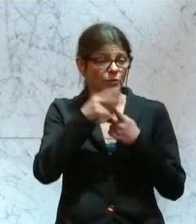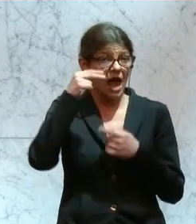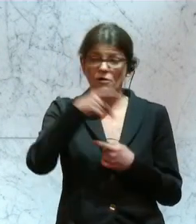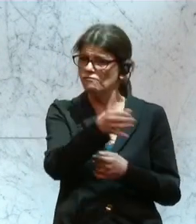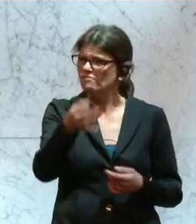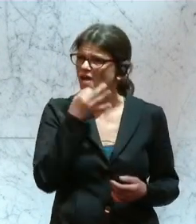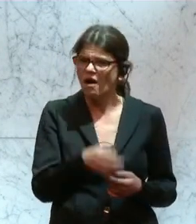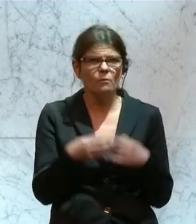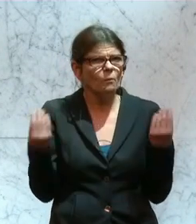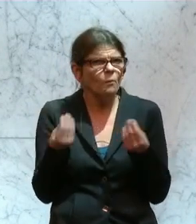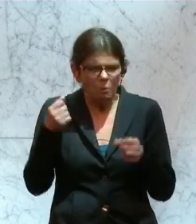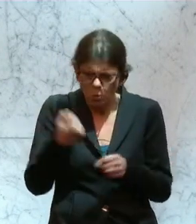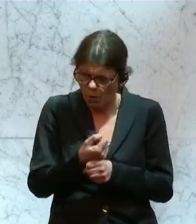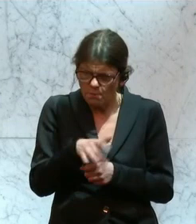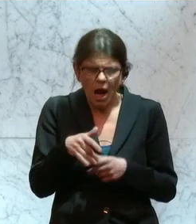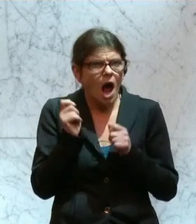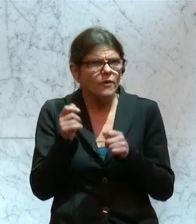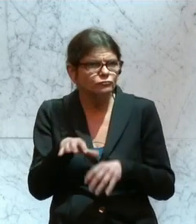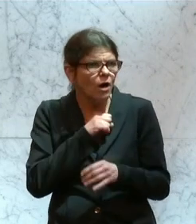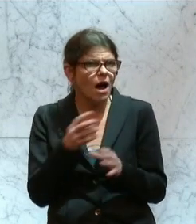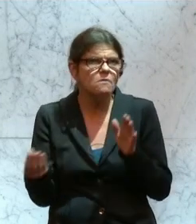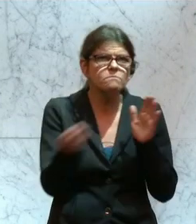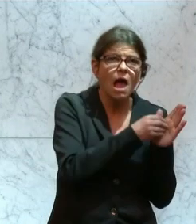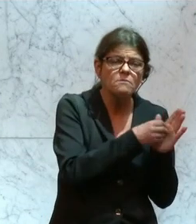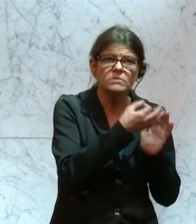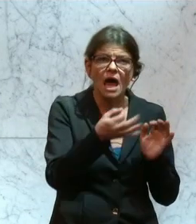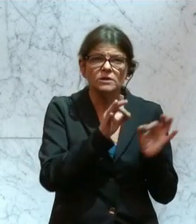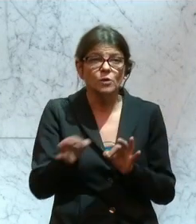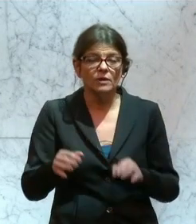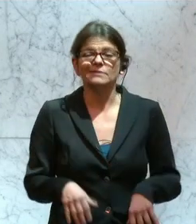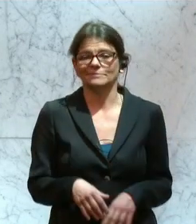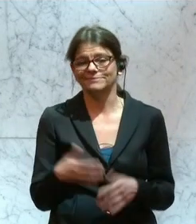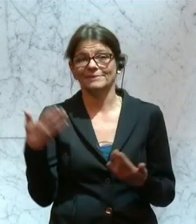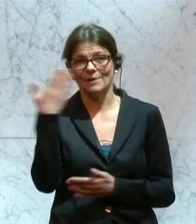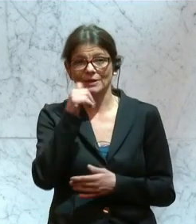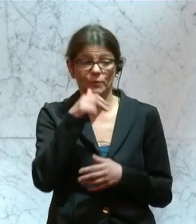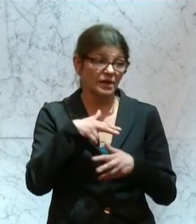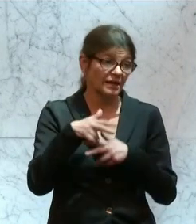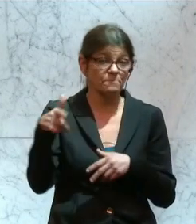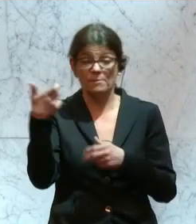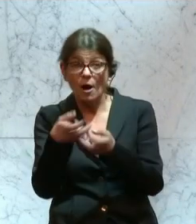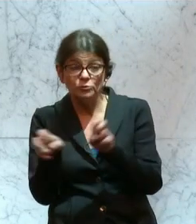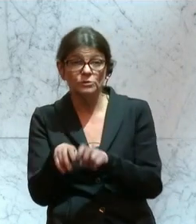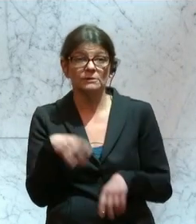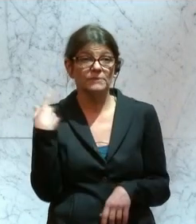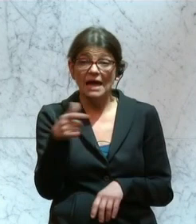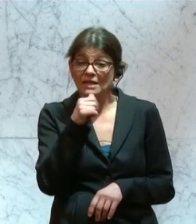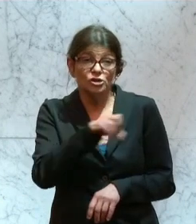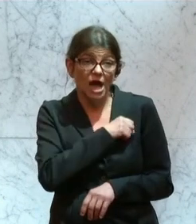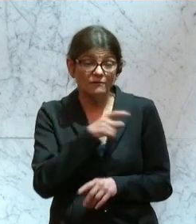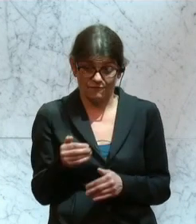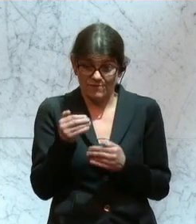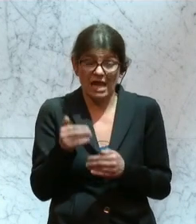haben Sie denn dann doch manche Anträge auf die Tagesordnung geschafft? Ja, weil die schwarz-grüne Regierung im Ausschuss nicht schaffte, die